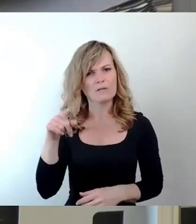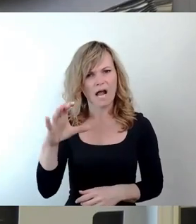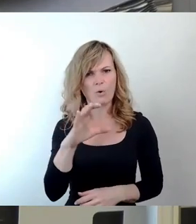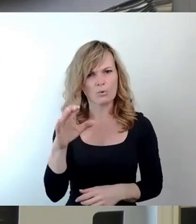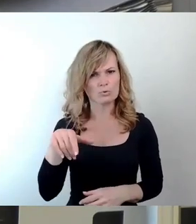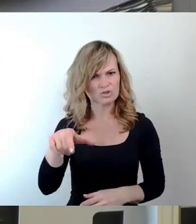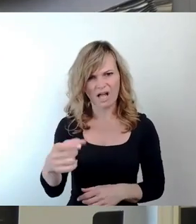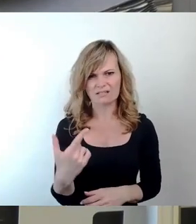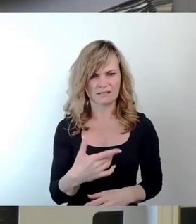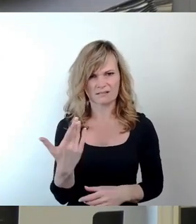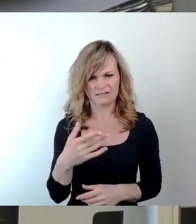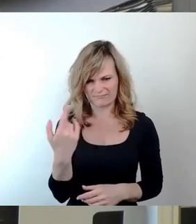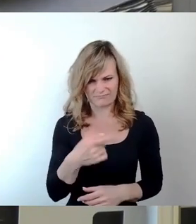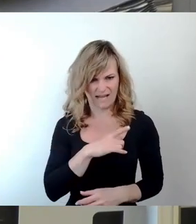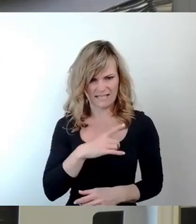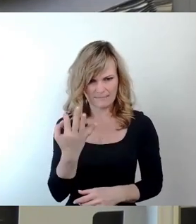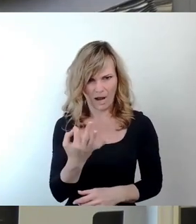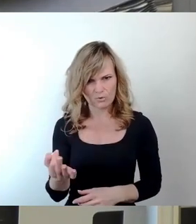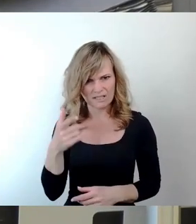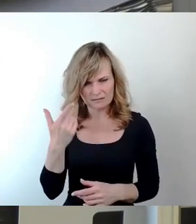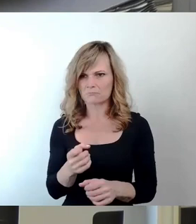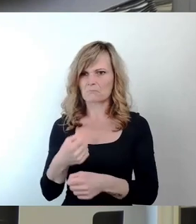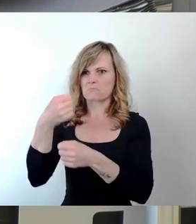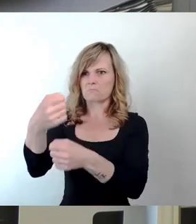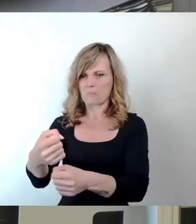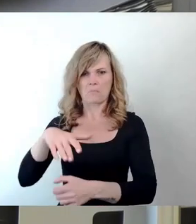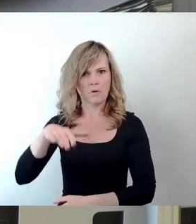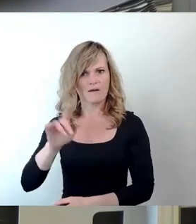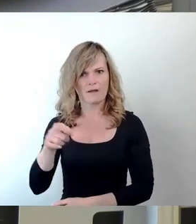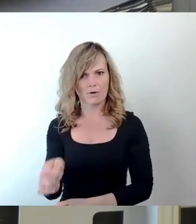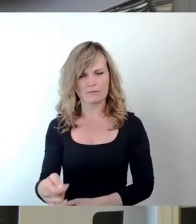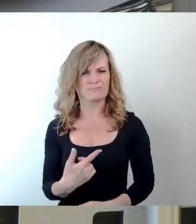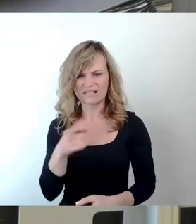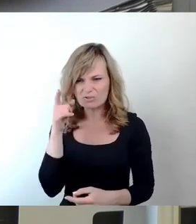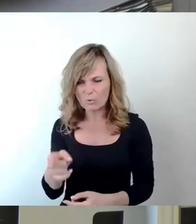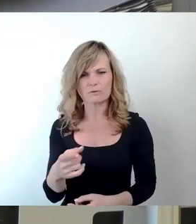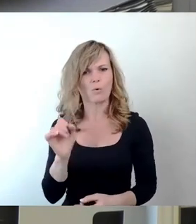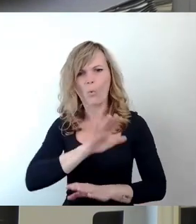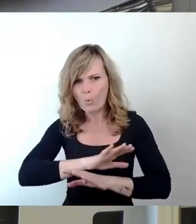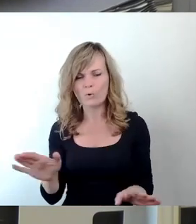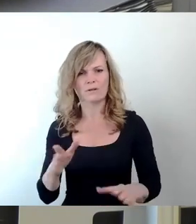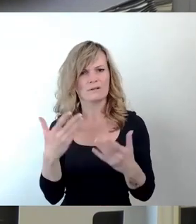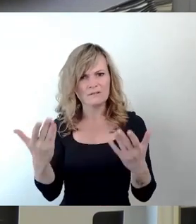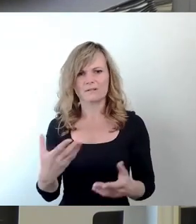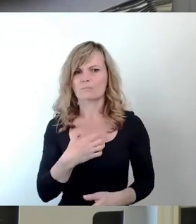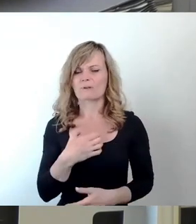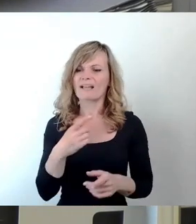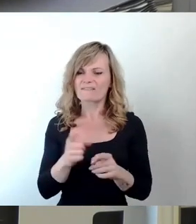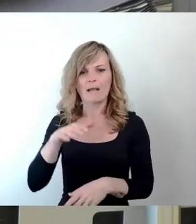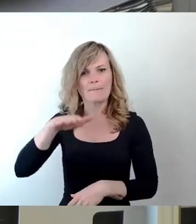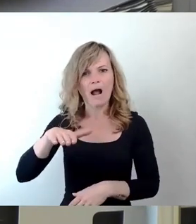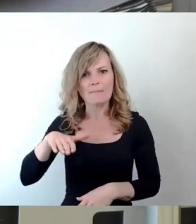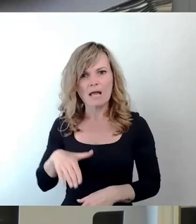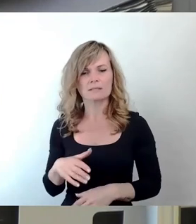dass dort, wie an vielen anderen Stellen, ohne Not das Gut des Parkplatzes verknappt wird, um Argumente für die